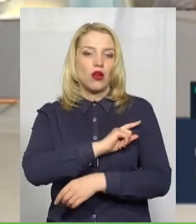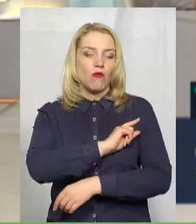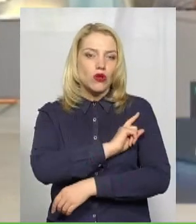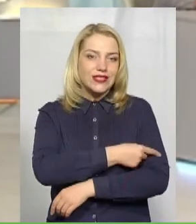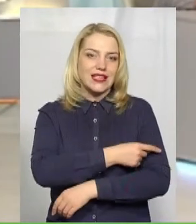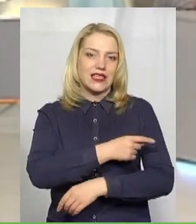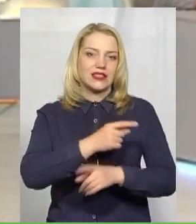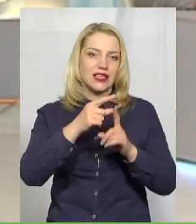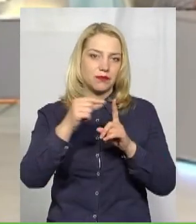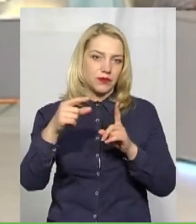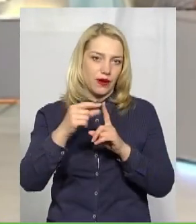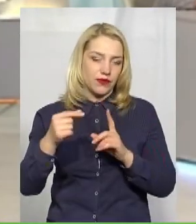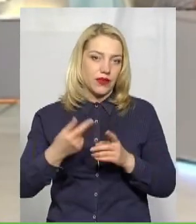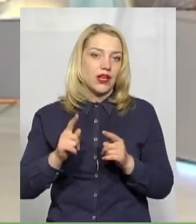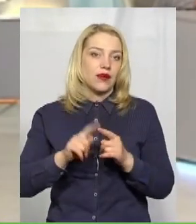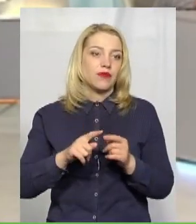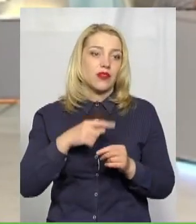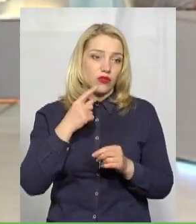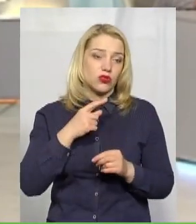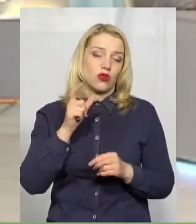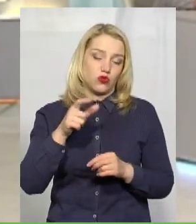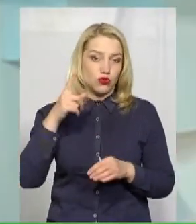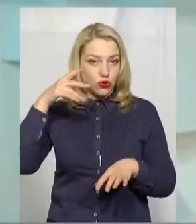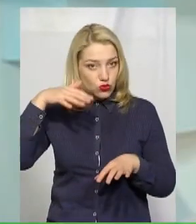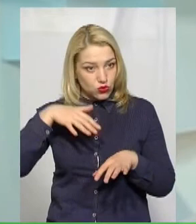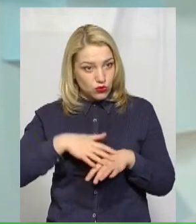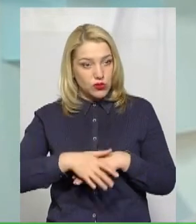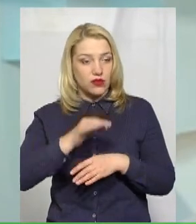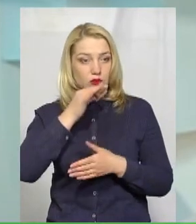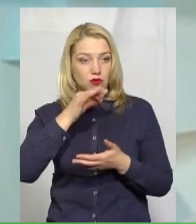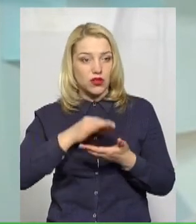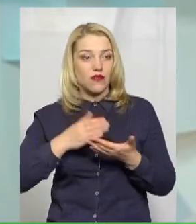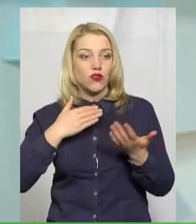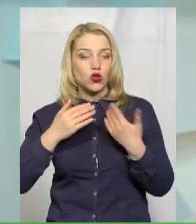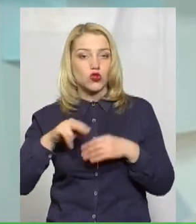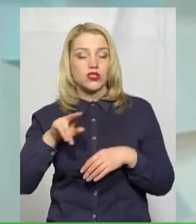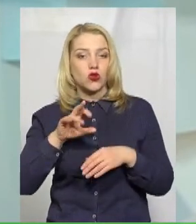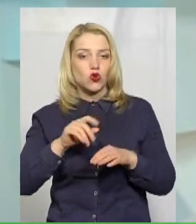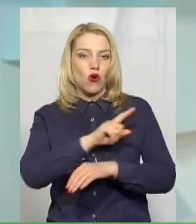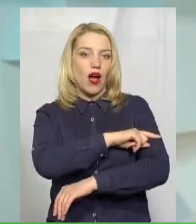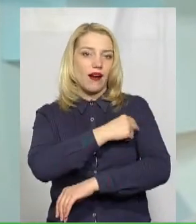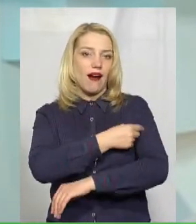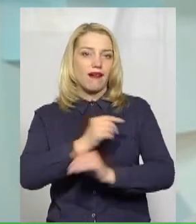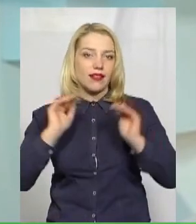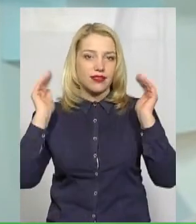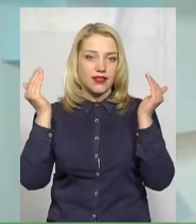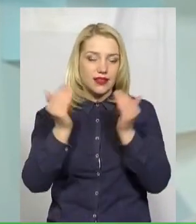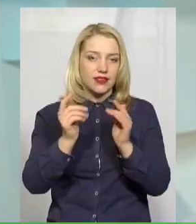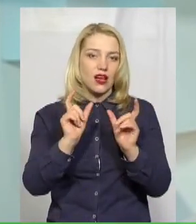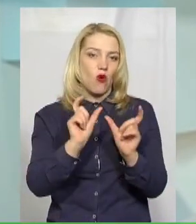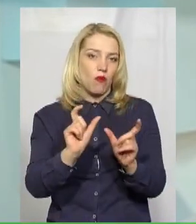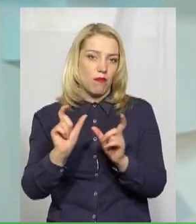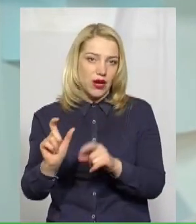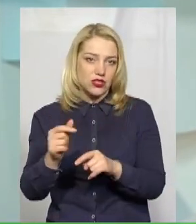карантинних В загальному можу сказати те, що люди дуже з розумінням і дуже відповідально відносяться до карантинних обмежень. Багато людей розуміє, що це